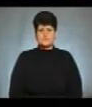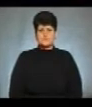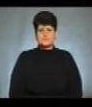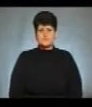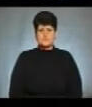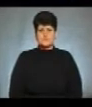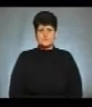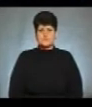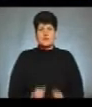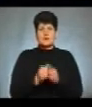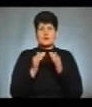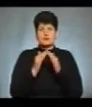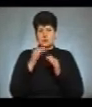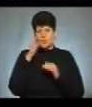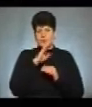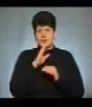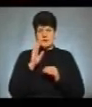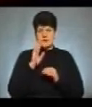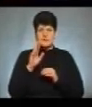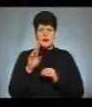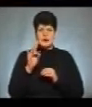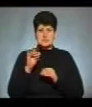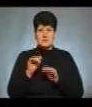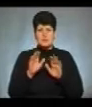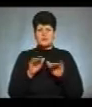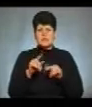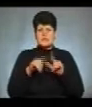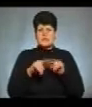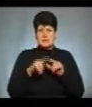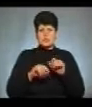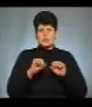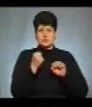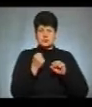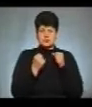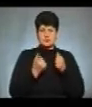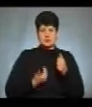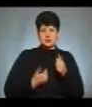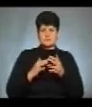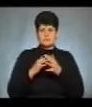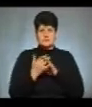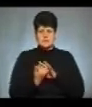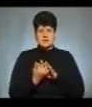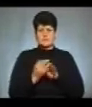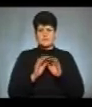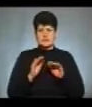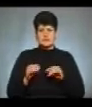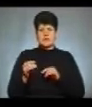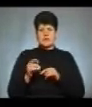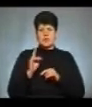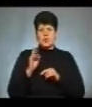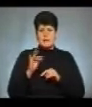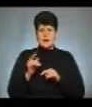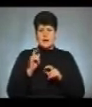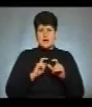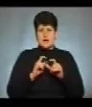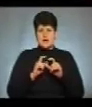Біля будинку батьків Ярослава з біцям прощаються рідні його побратими, жителі селища, учні Куропецького ліцею. Від